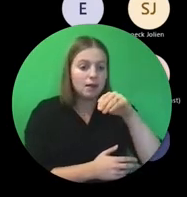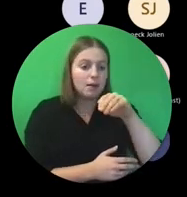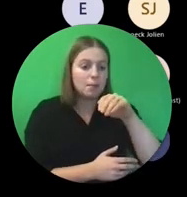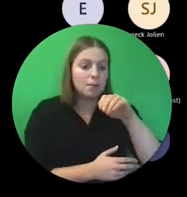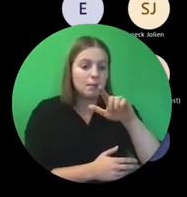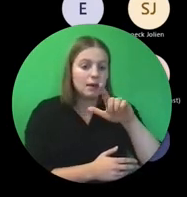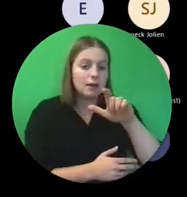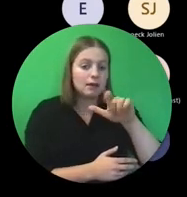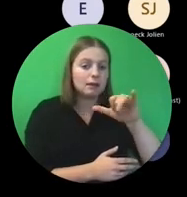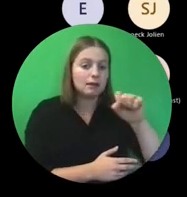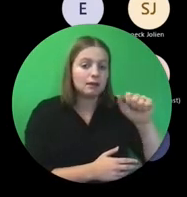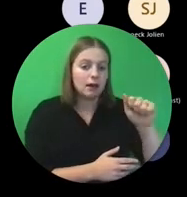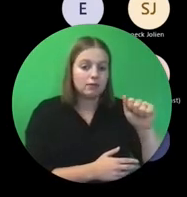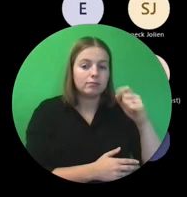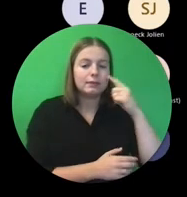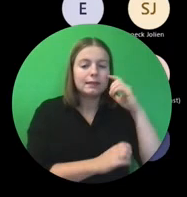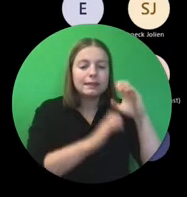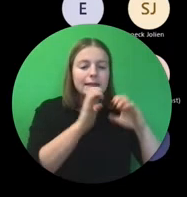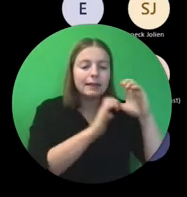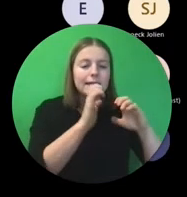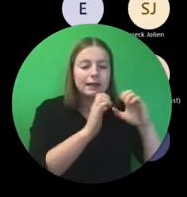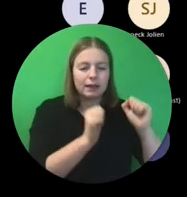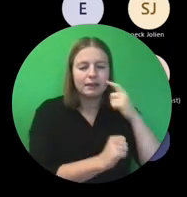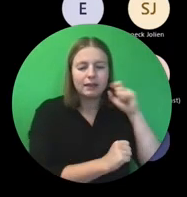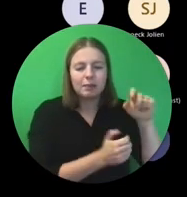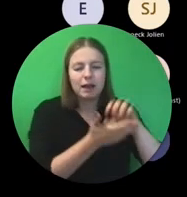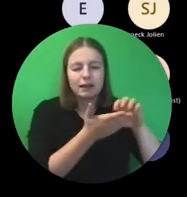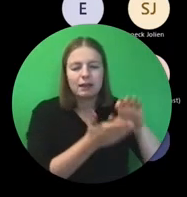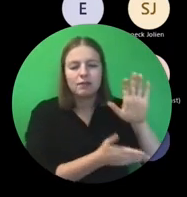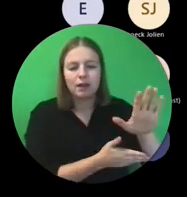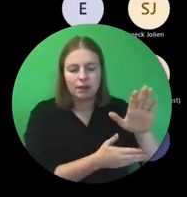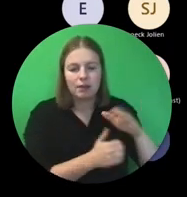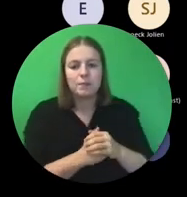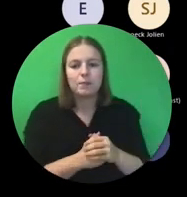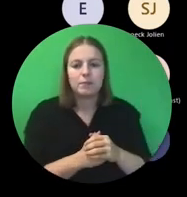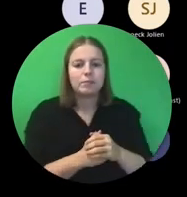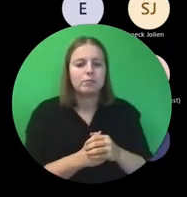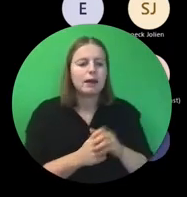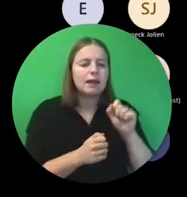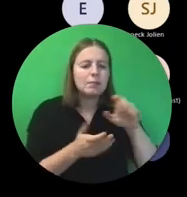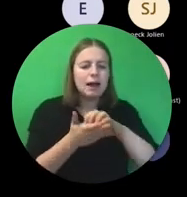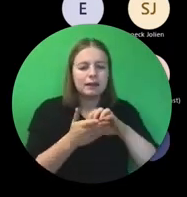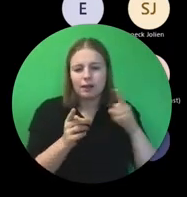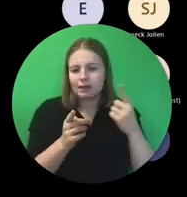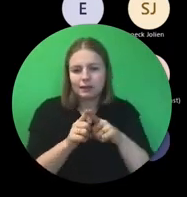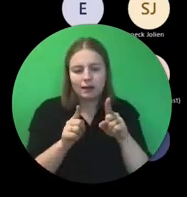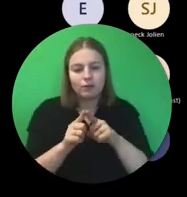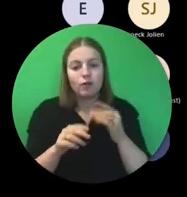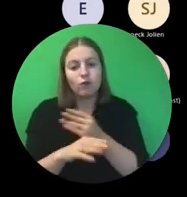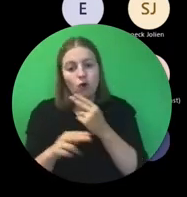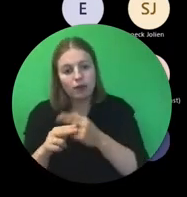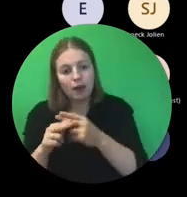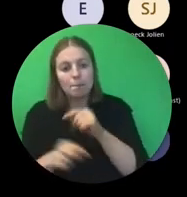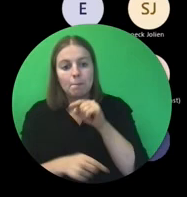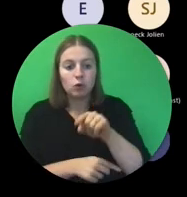Ze heeft haar e-mailadres in de chat gezet, dus onze e-mailadressen hebben altijd dezelfde structuur. Voornaam.familienaam